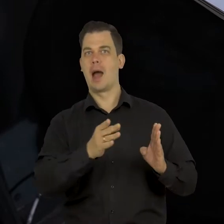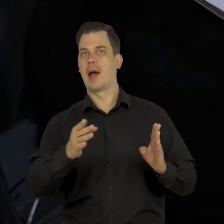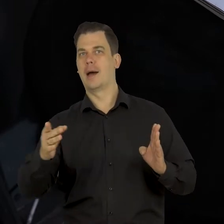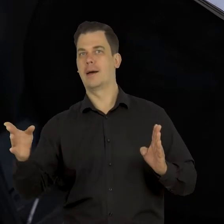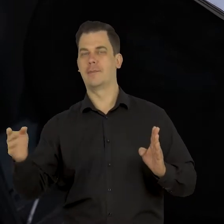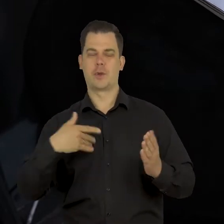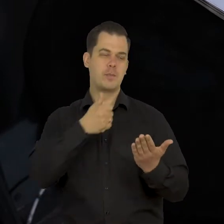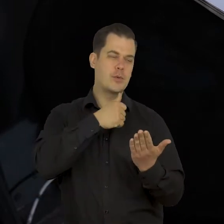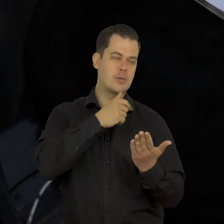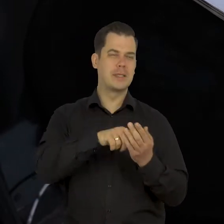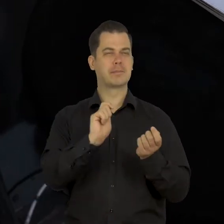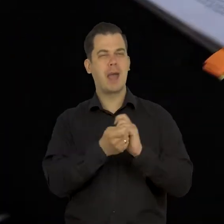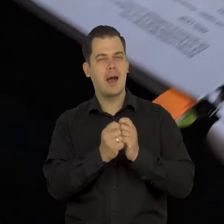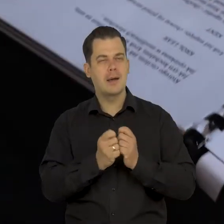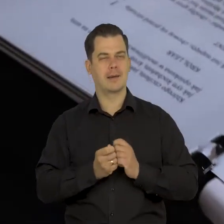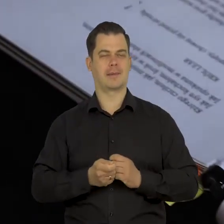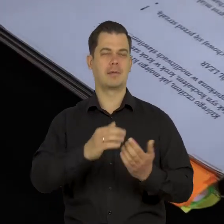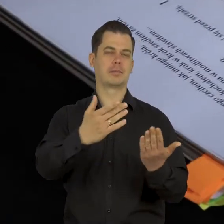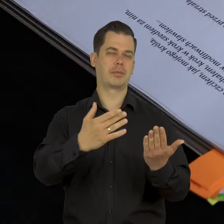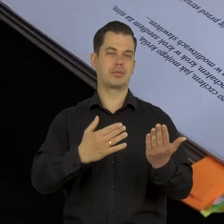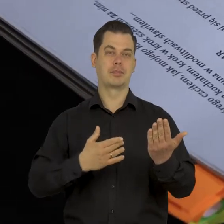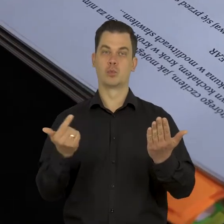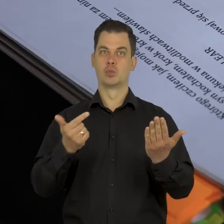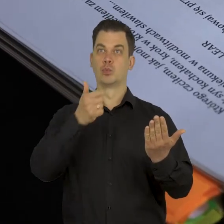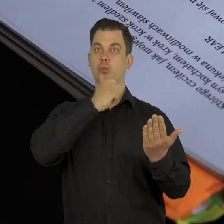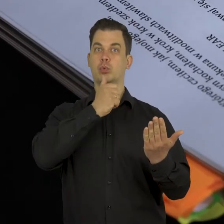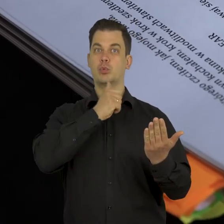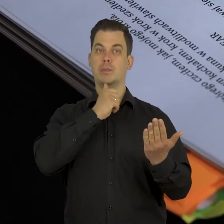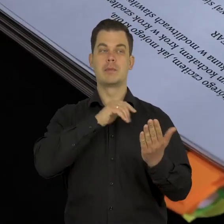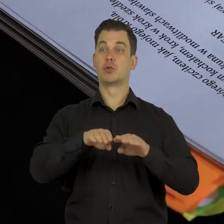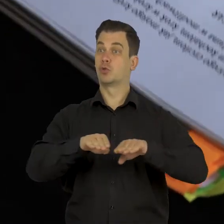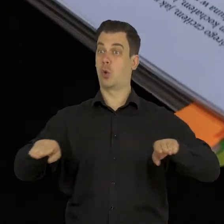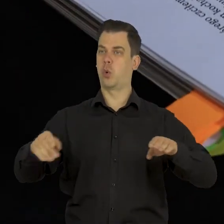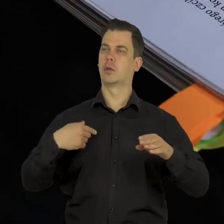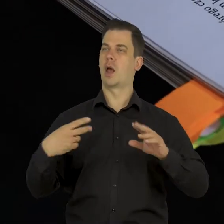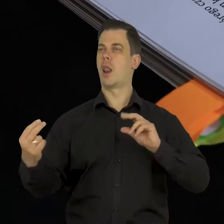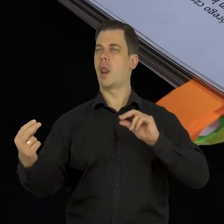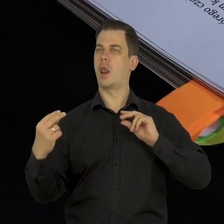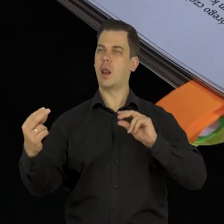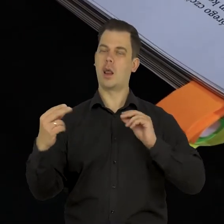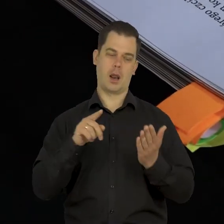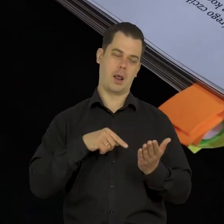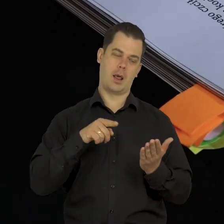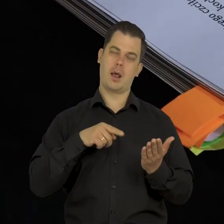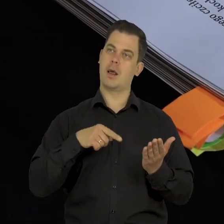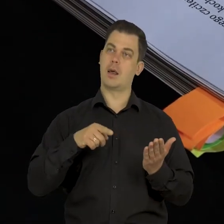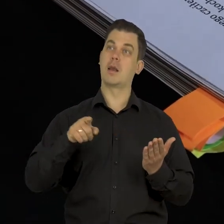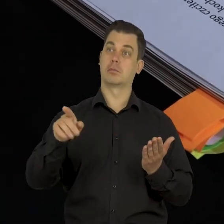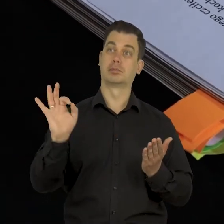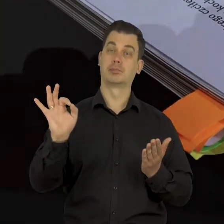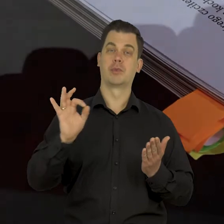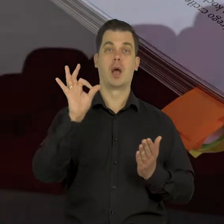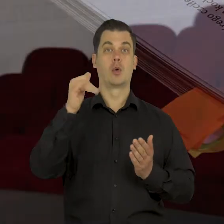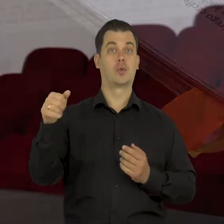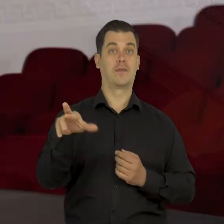Próbujemy, zmieniamy różne wersje. Próby są najpierw przy stolikach, potem na scenie sytuacyjnej. Taki sufler